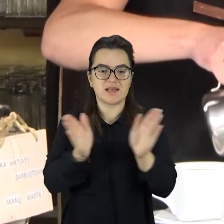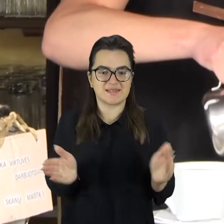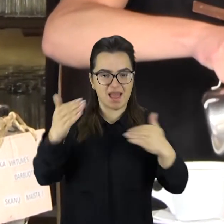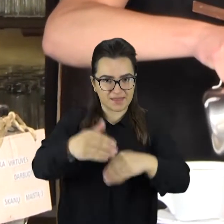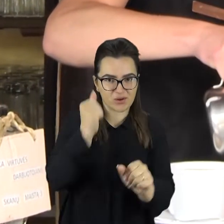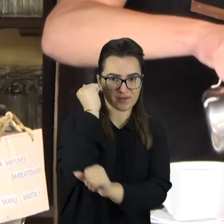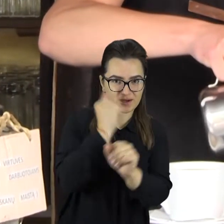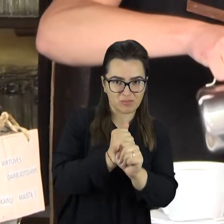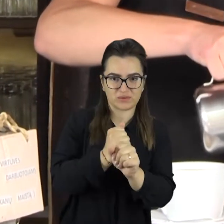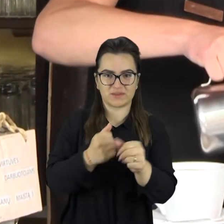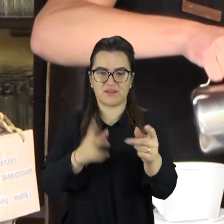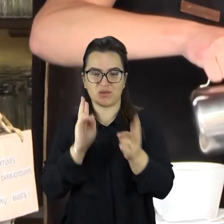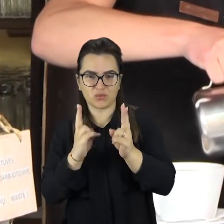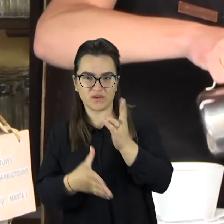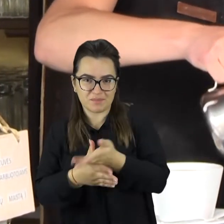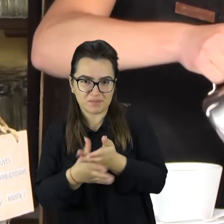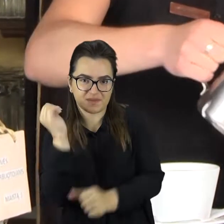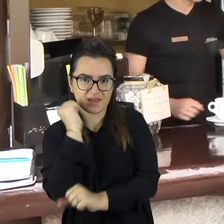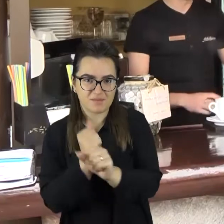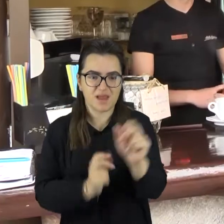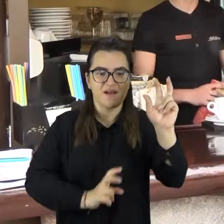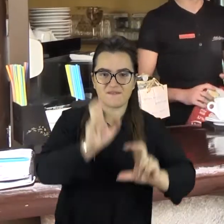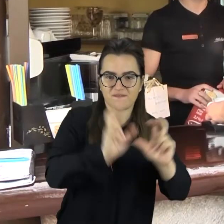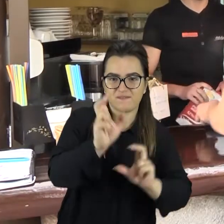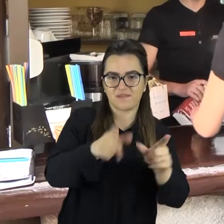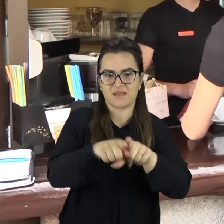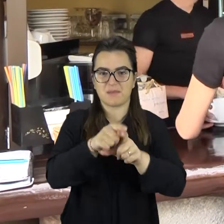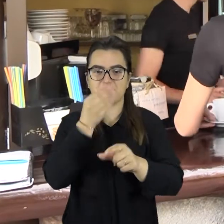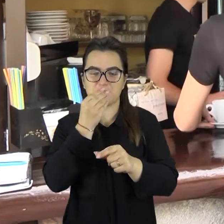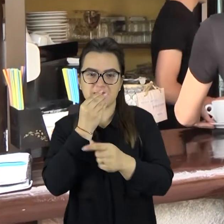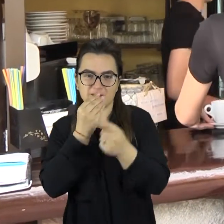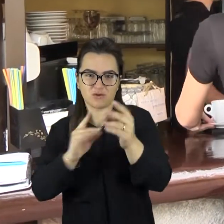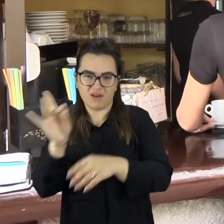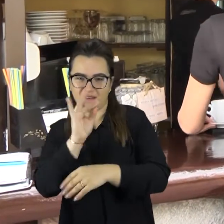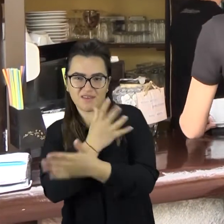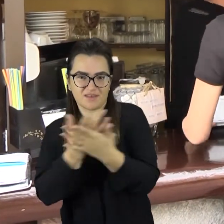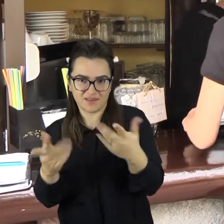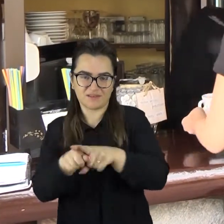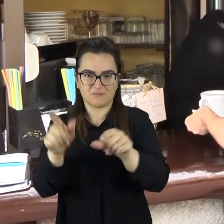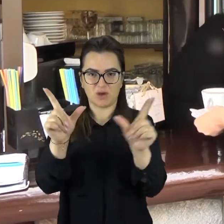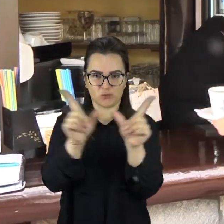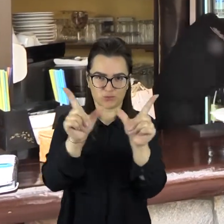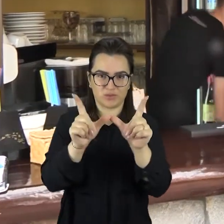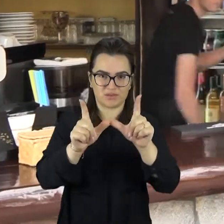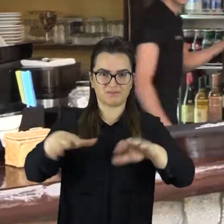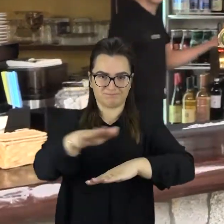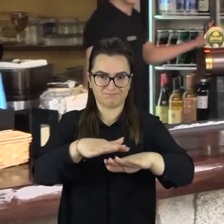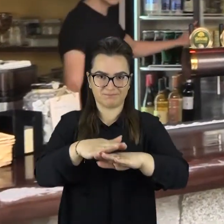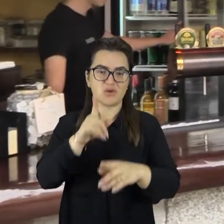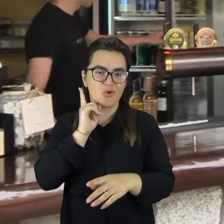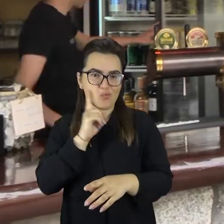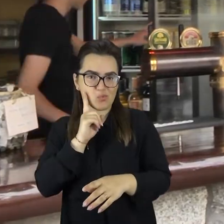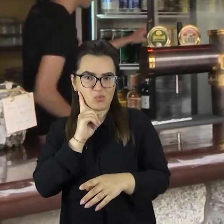darbuotojai, padavėjai, pagalbiniai virtuvės darbininkai, gamybos darbuotojai, maisto pramonės įmonėse bei darbai žemės ūkiją,